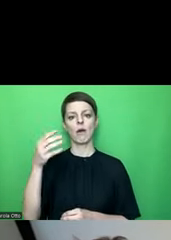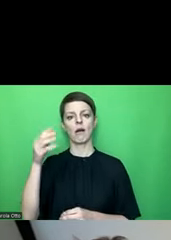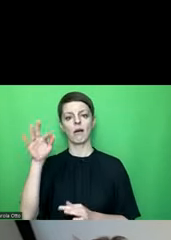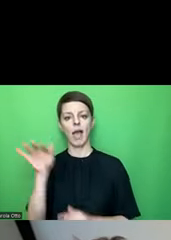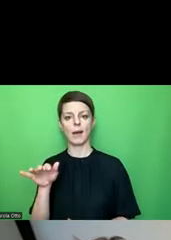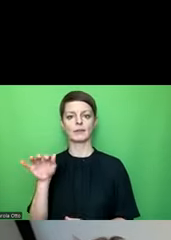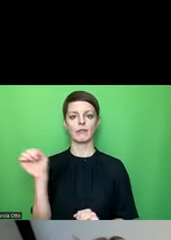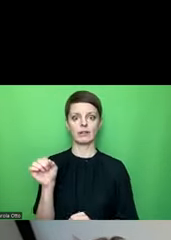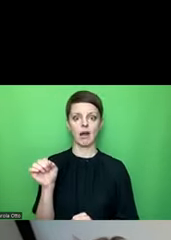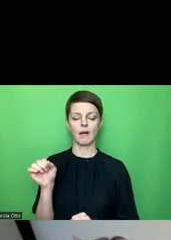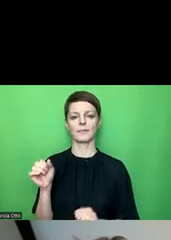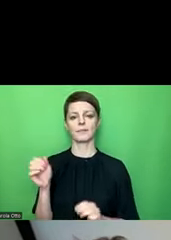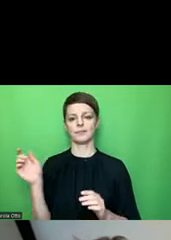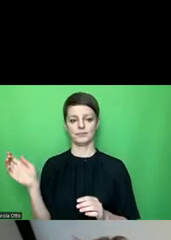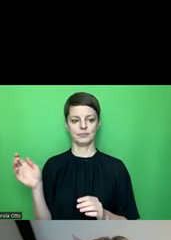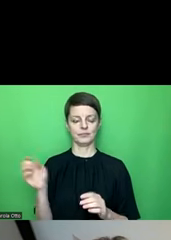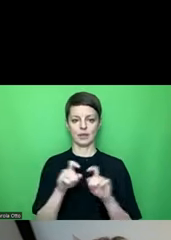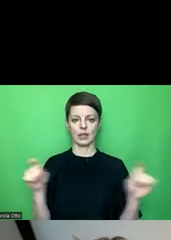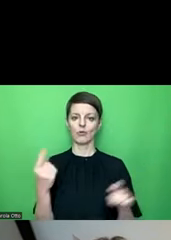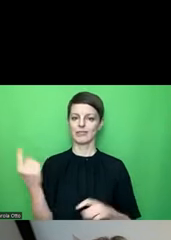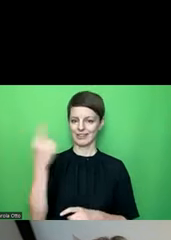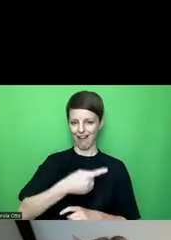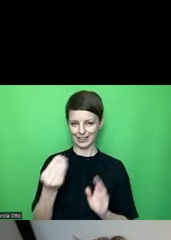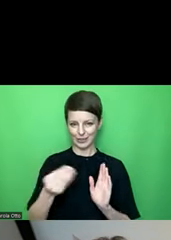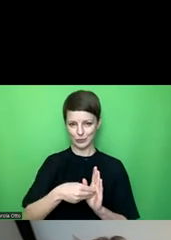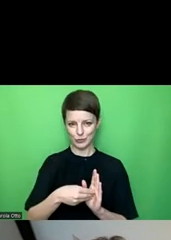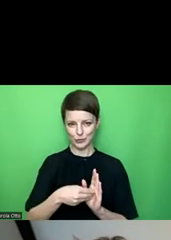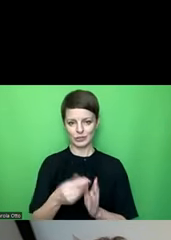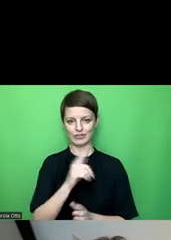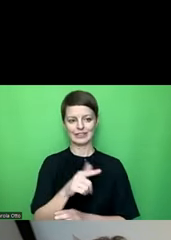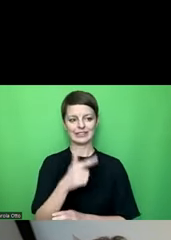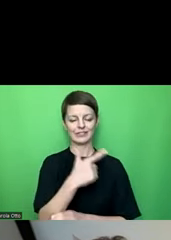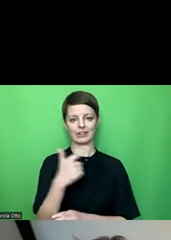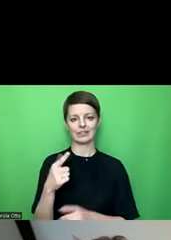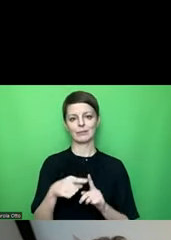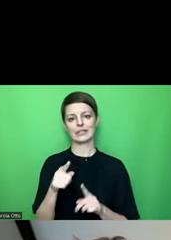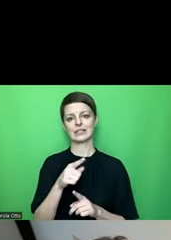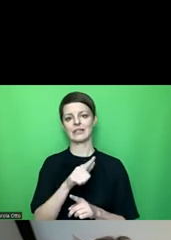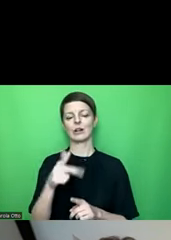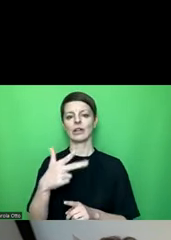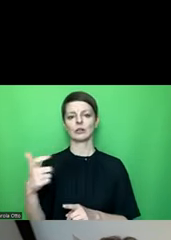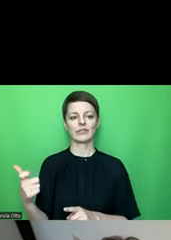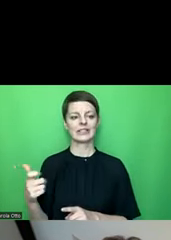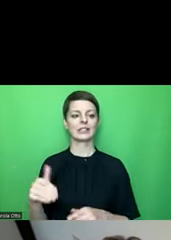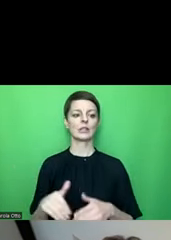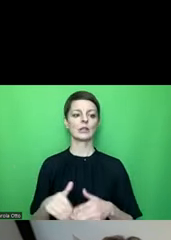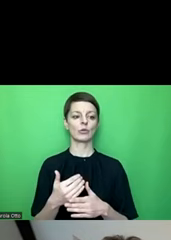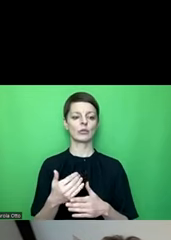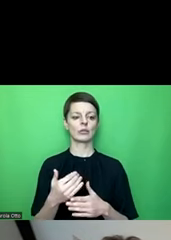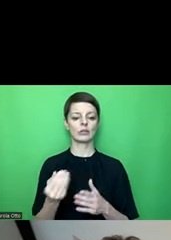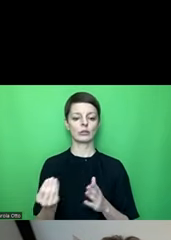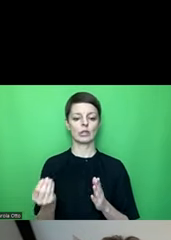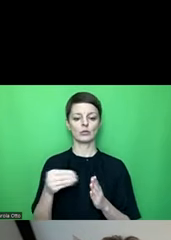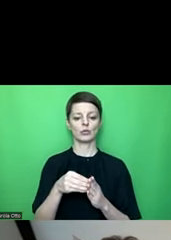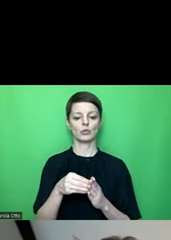und es gibt die Jahre 2022 und 2023 und es gibt dann jeweils dazu